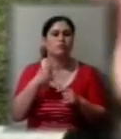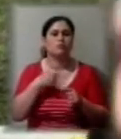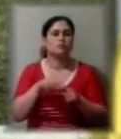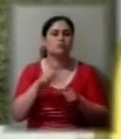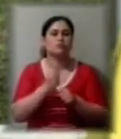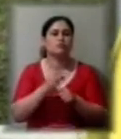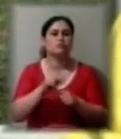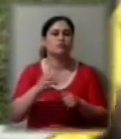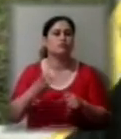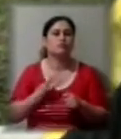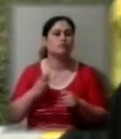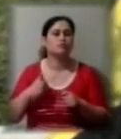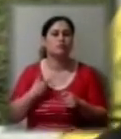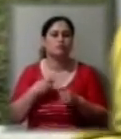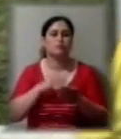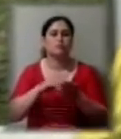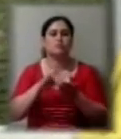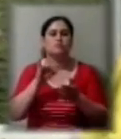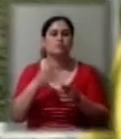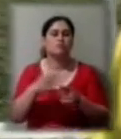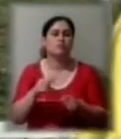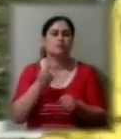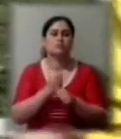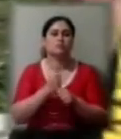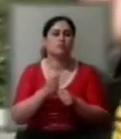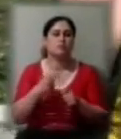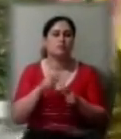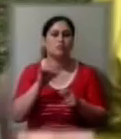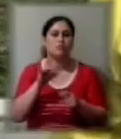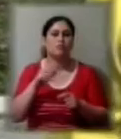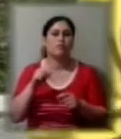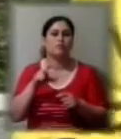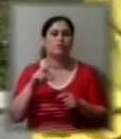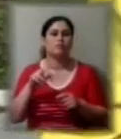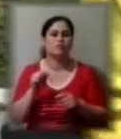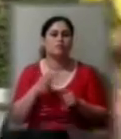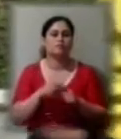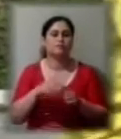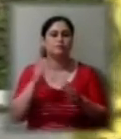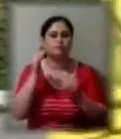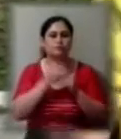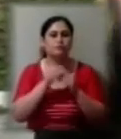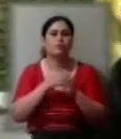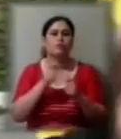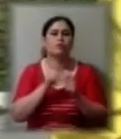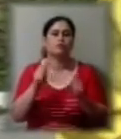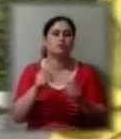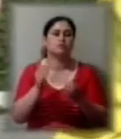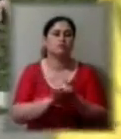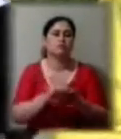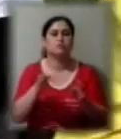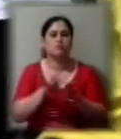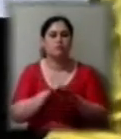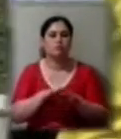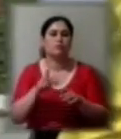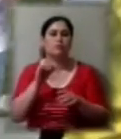Я писала сценарії, організовувала карнавальну ходу, вечірки відкриття, знайомства, закриття, прес-конференції.